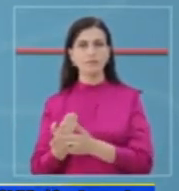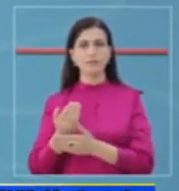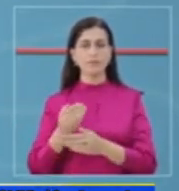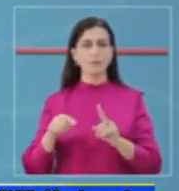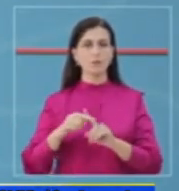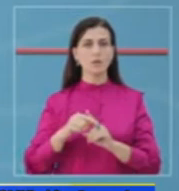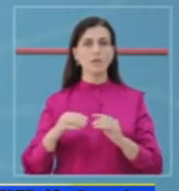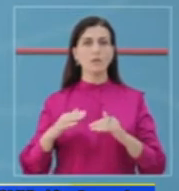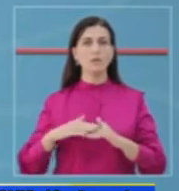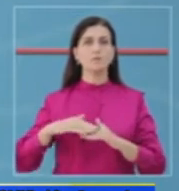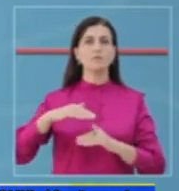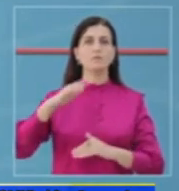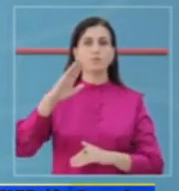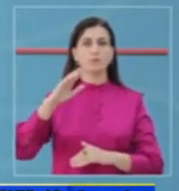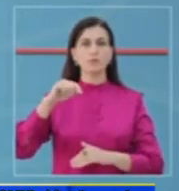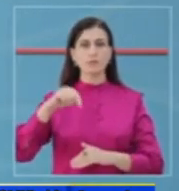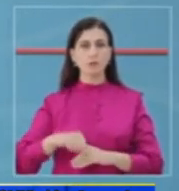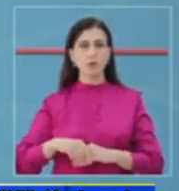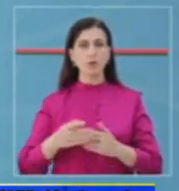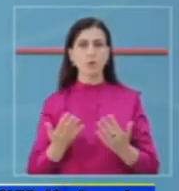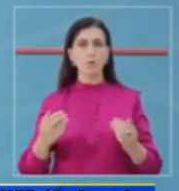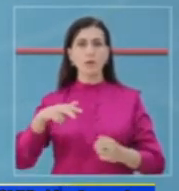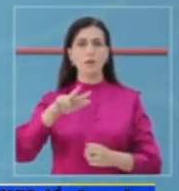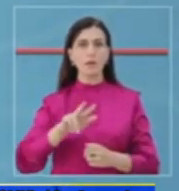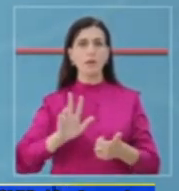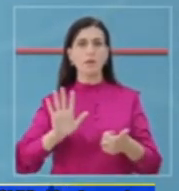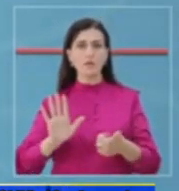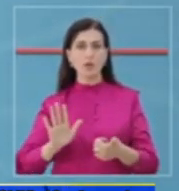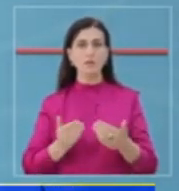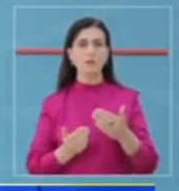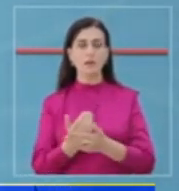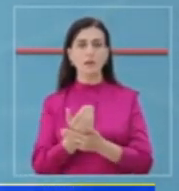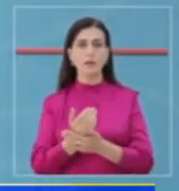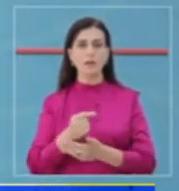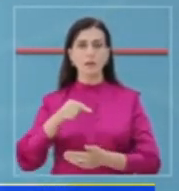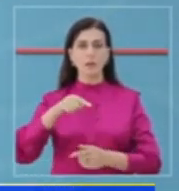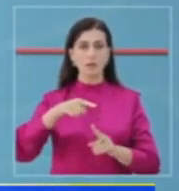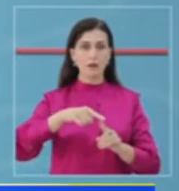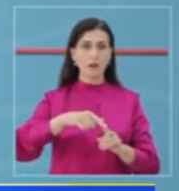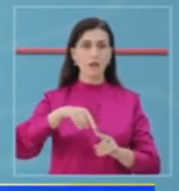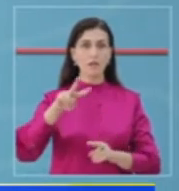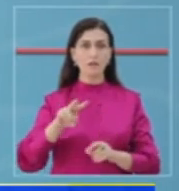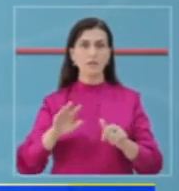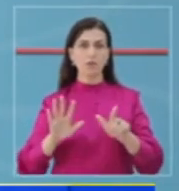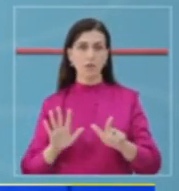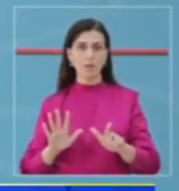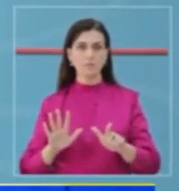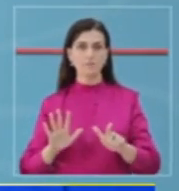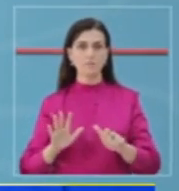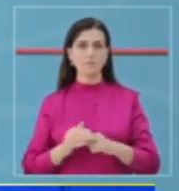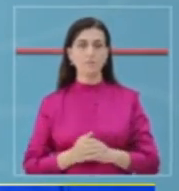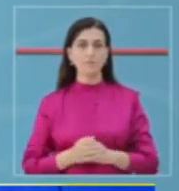shtuar dhe sot numrojmë 36 raste ku 27 raste i përkasen tiranës.